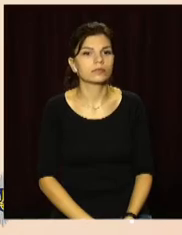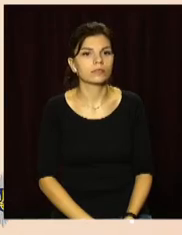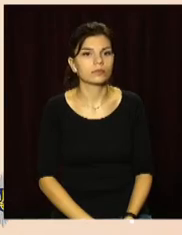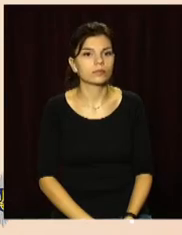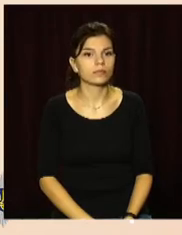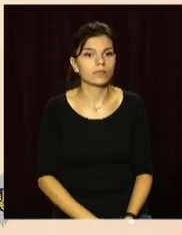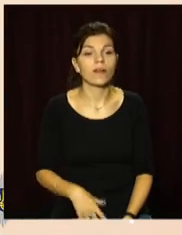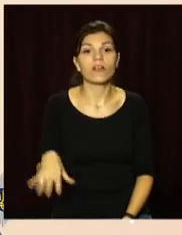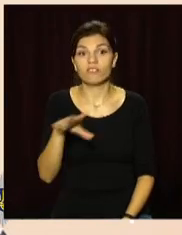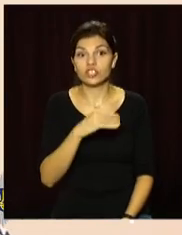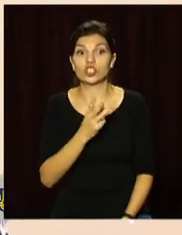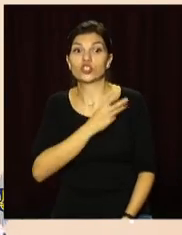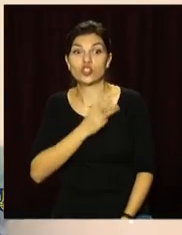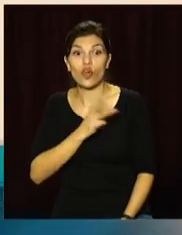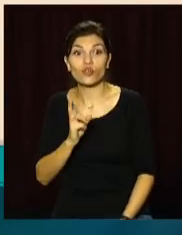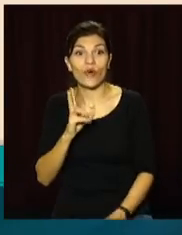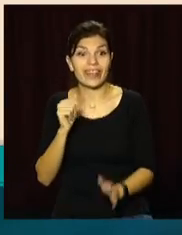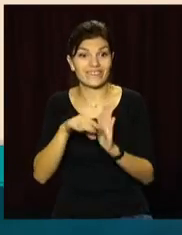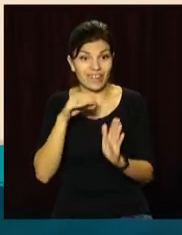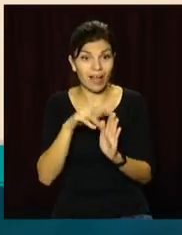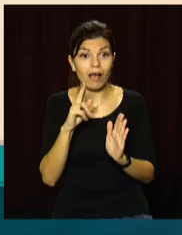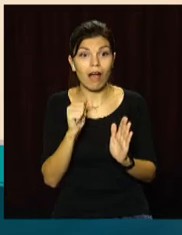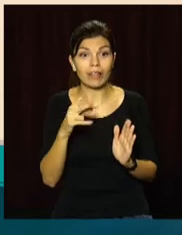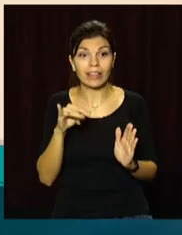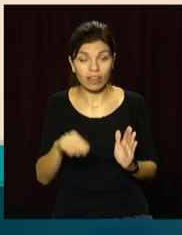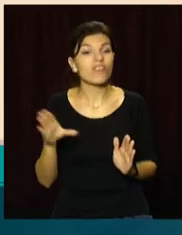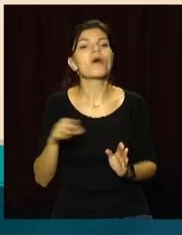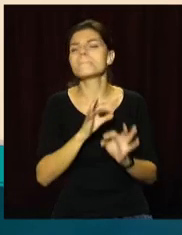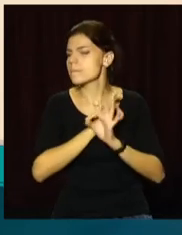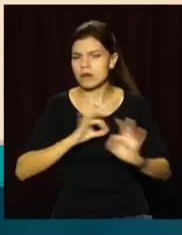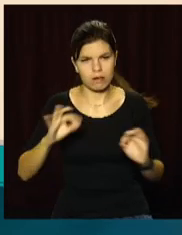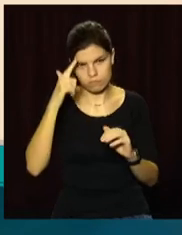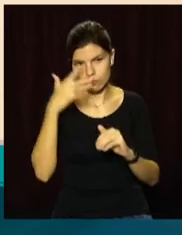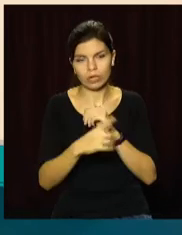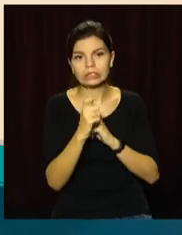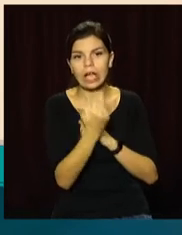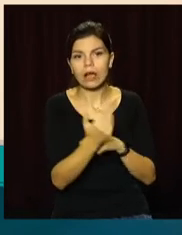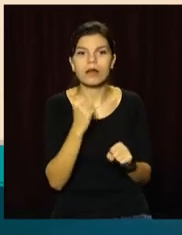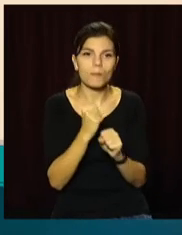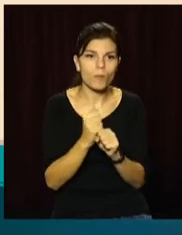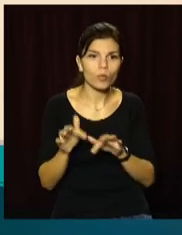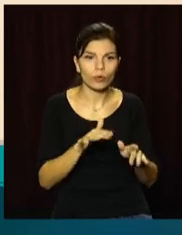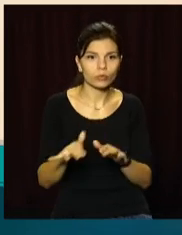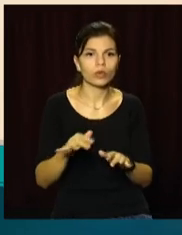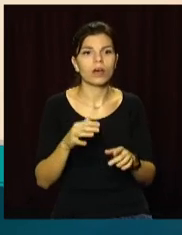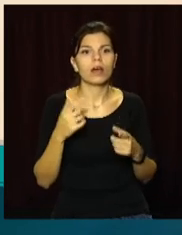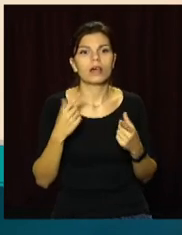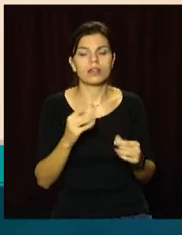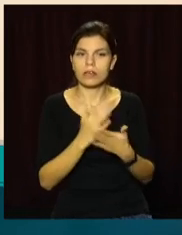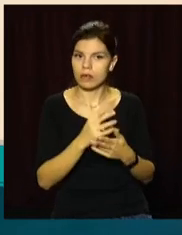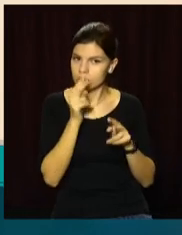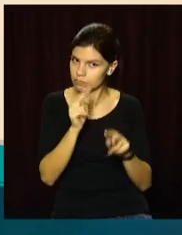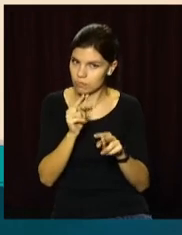Всі кандидати прекрасно розуміють, що за їхньою роботою, де дуже тотальне